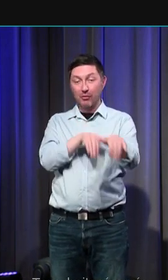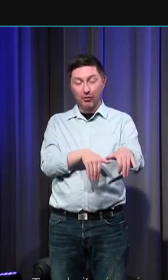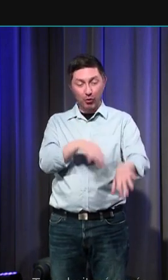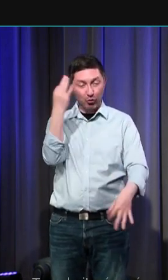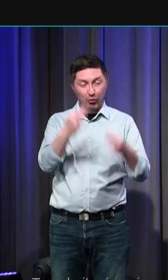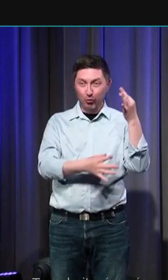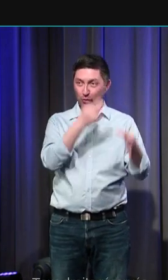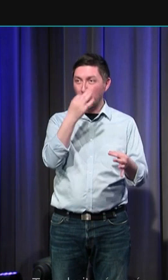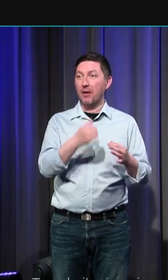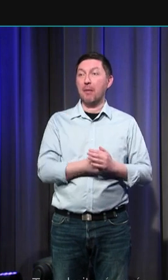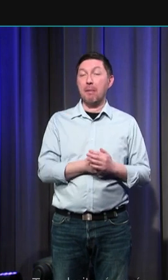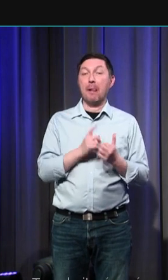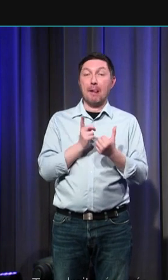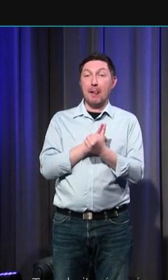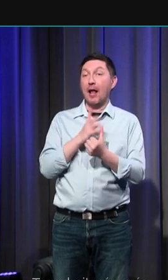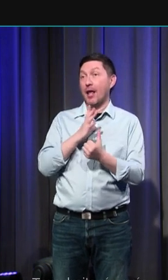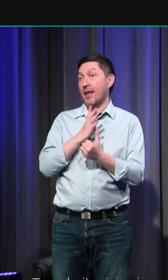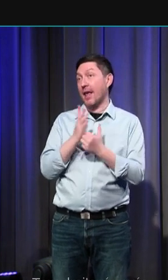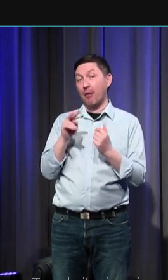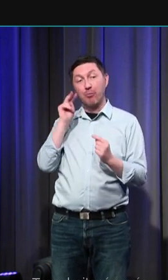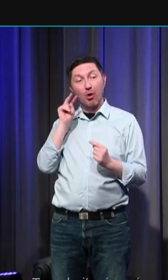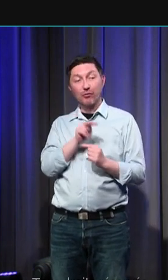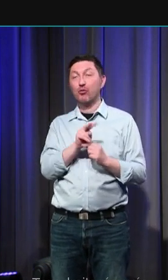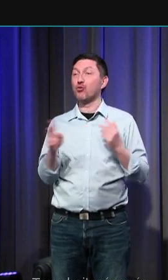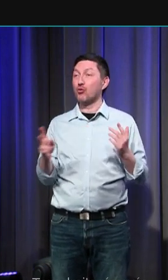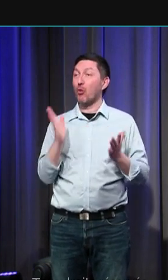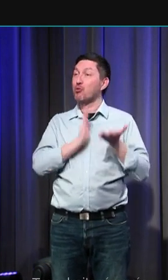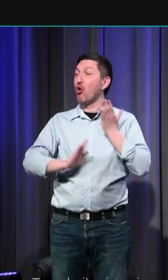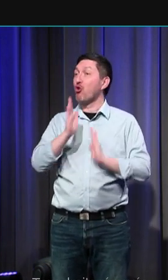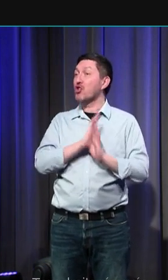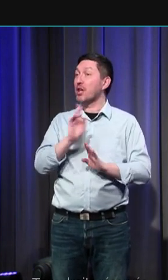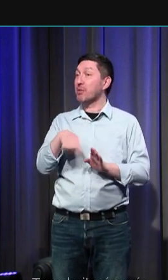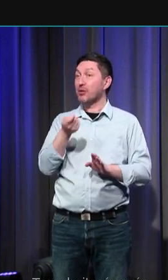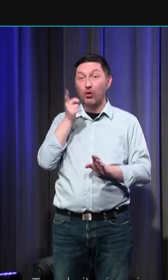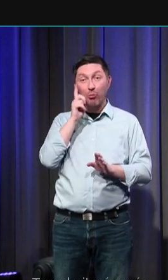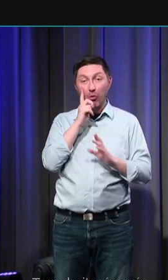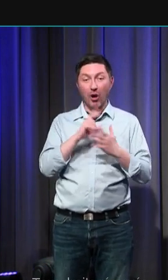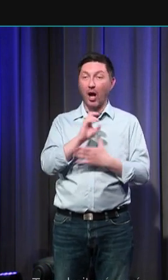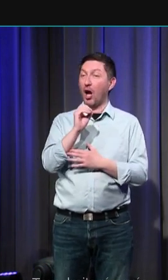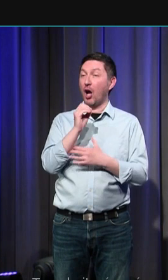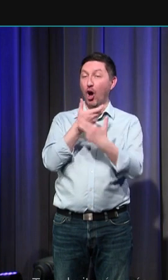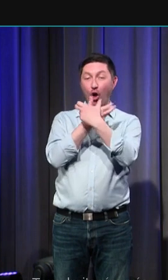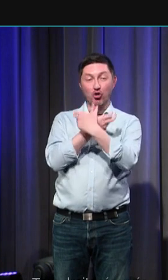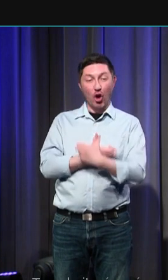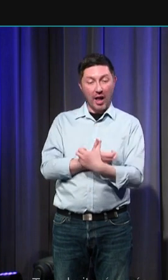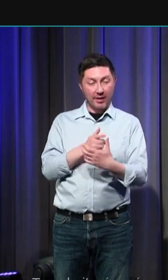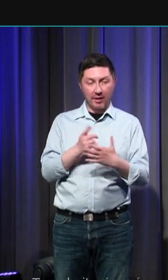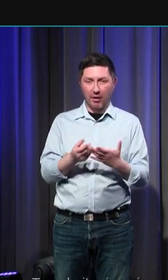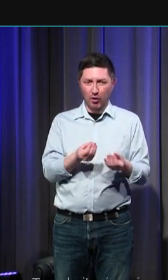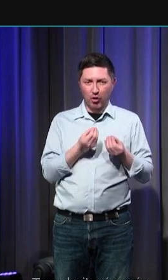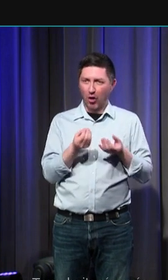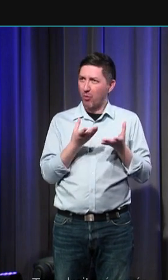biologique la matière osseuse est très bavarde une approche biologique qui permet de définir le sexe avec les eaux du bassin puisque